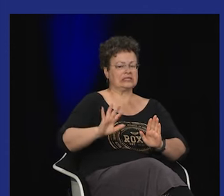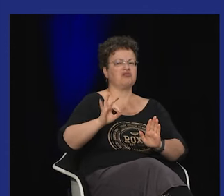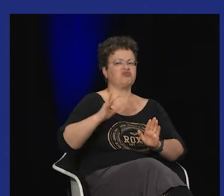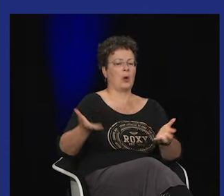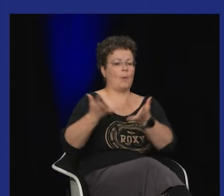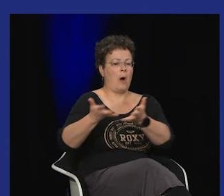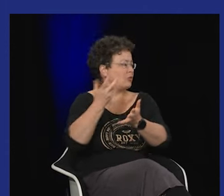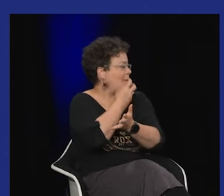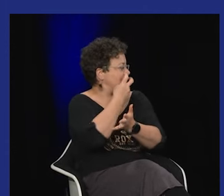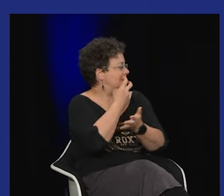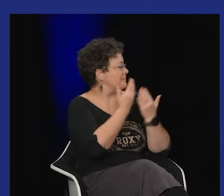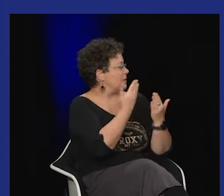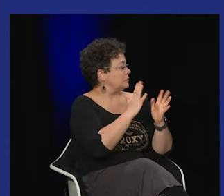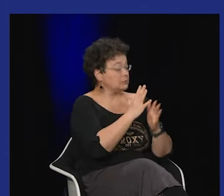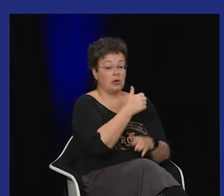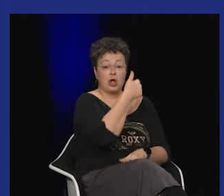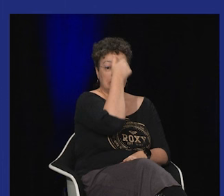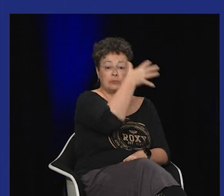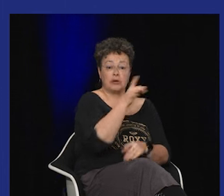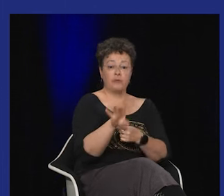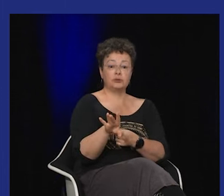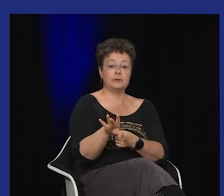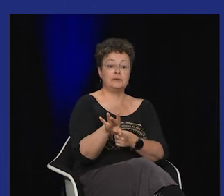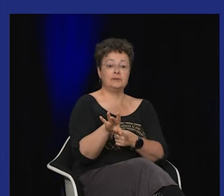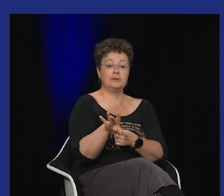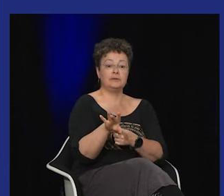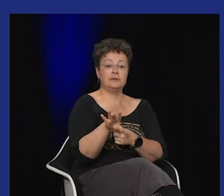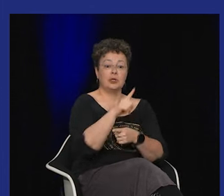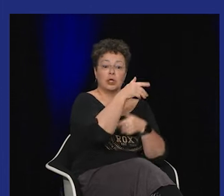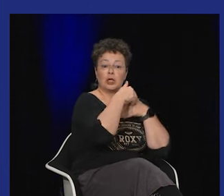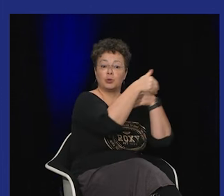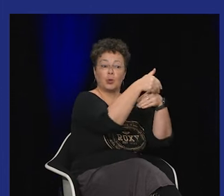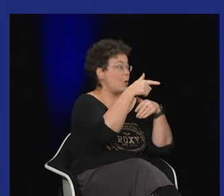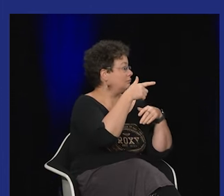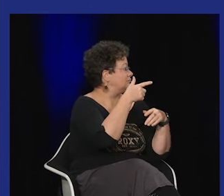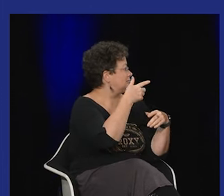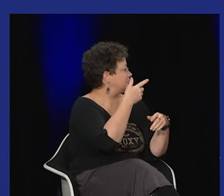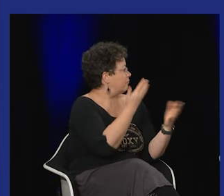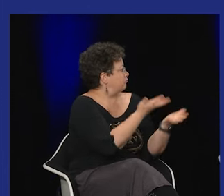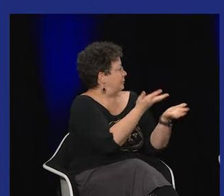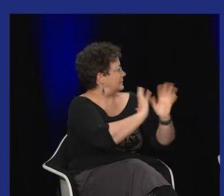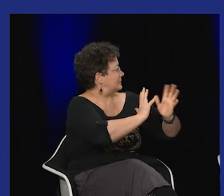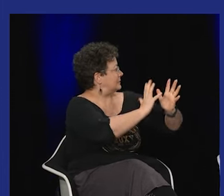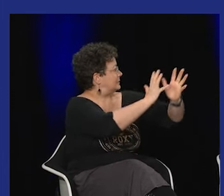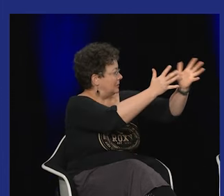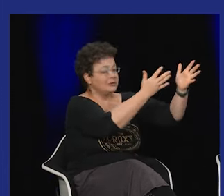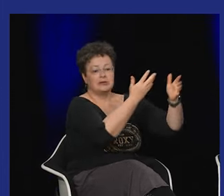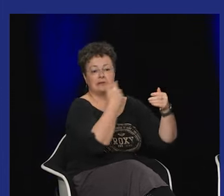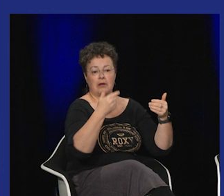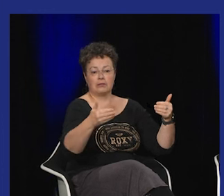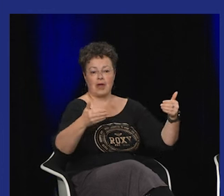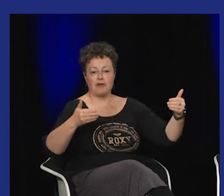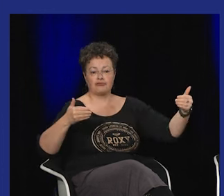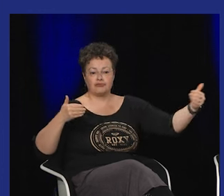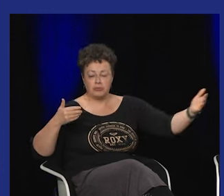elle a elle a été force de proposition pour nombre de pays européens alors que les